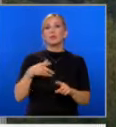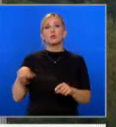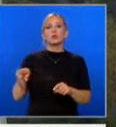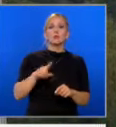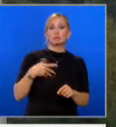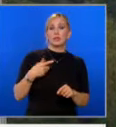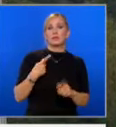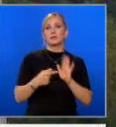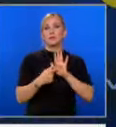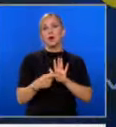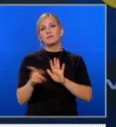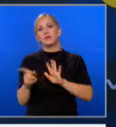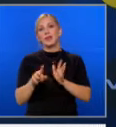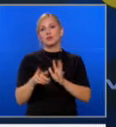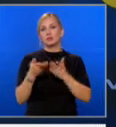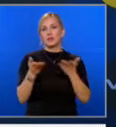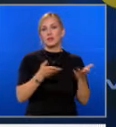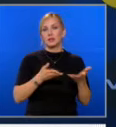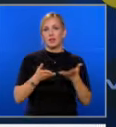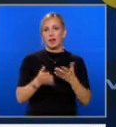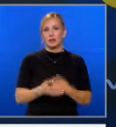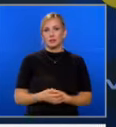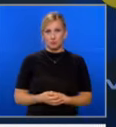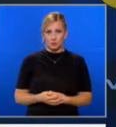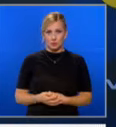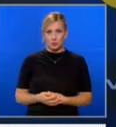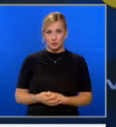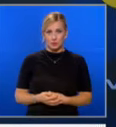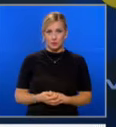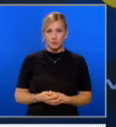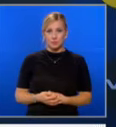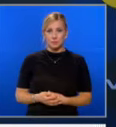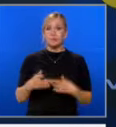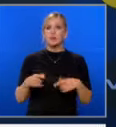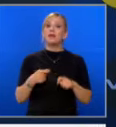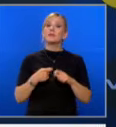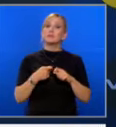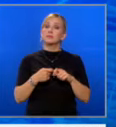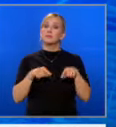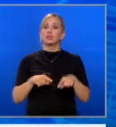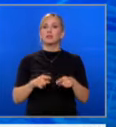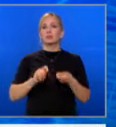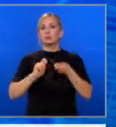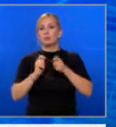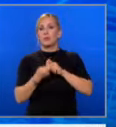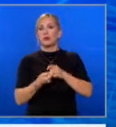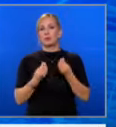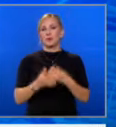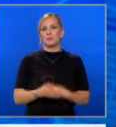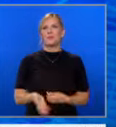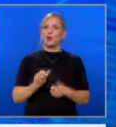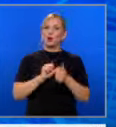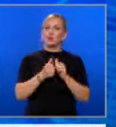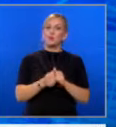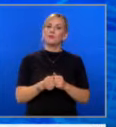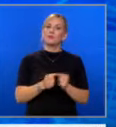трябва да показва нещо на някой, така, работим от пътя в дне в тази насока, да продължеме нещата към добро. Още спортни новини